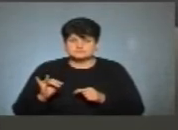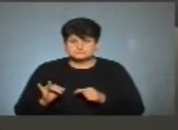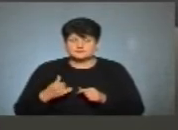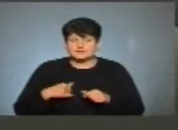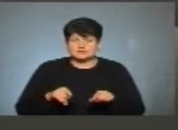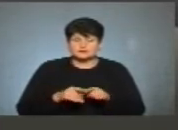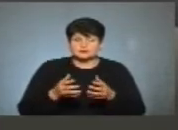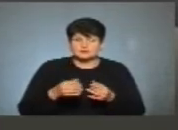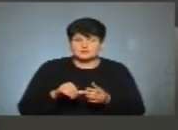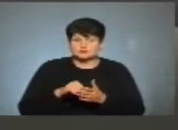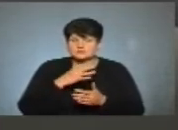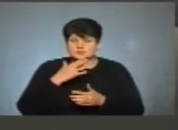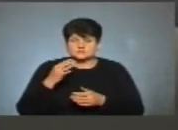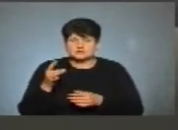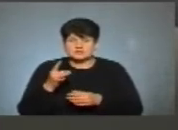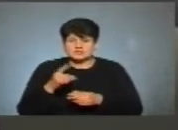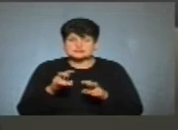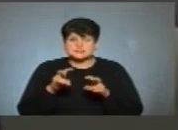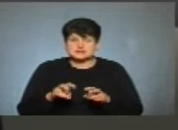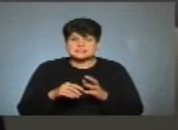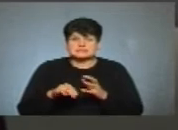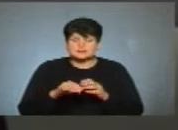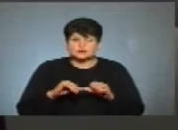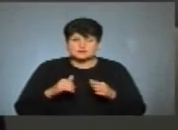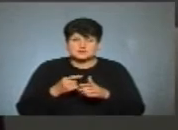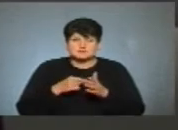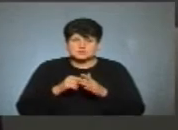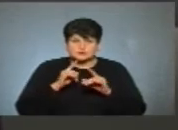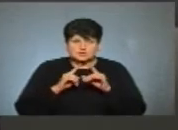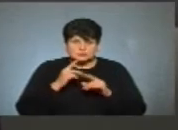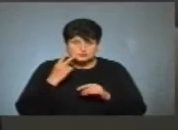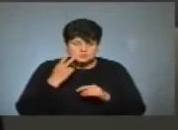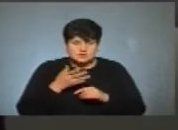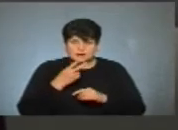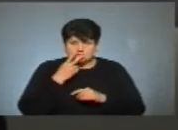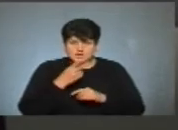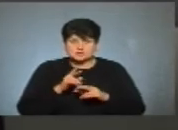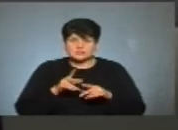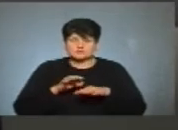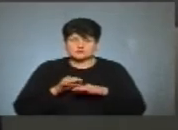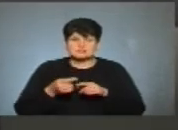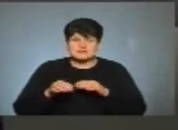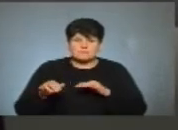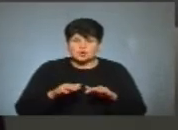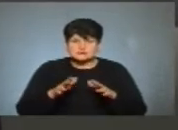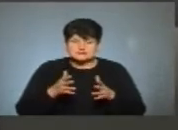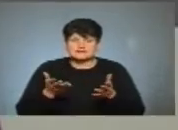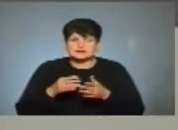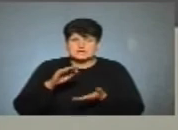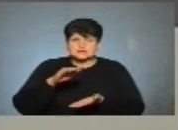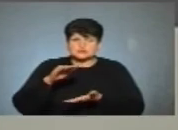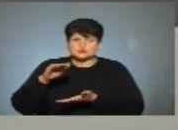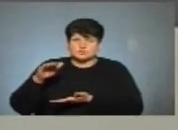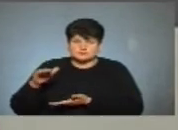також брала участь неодноразово в засіданнях земельної комісії міської ради постійної. Я бачила, як відбувається цей процес, які стопки